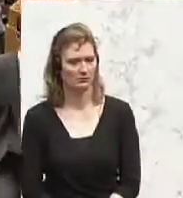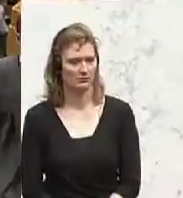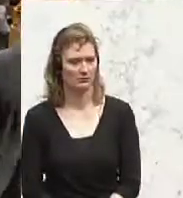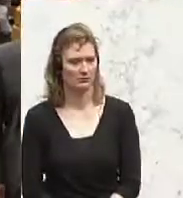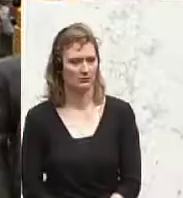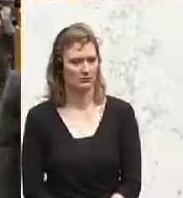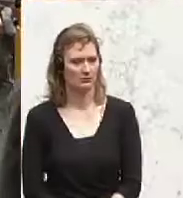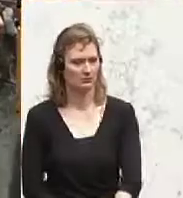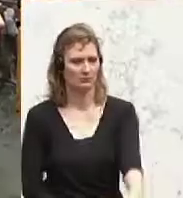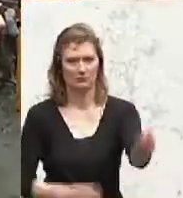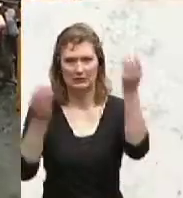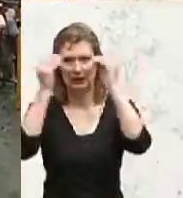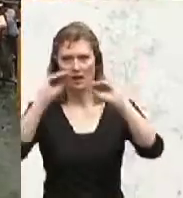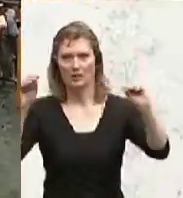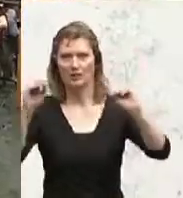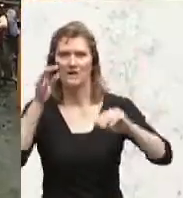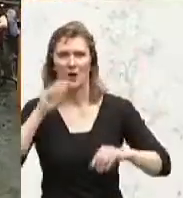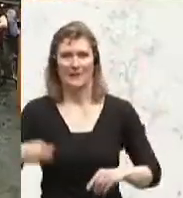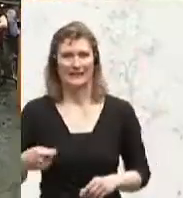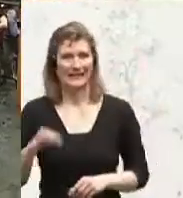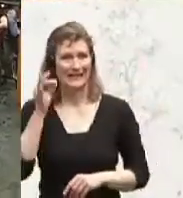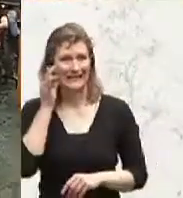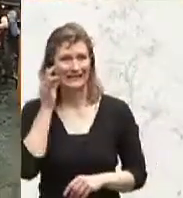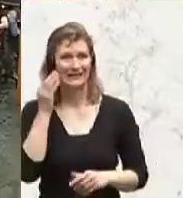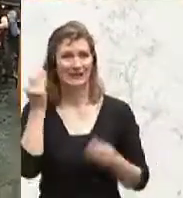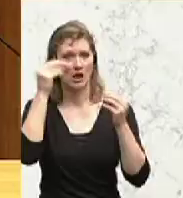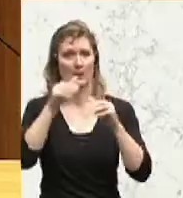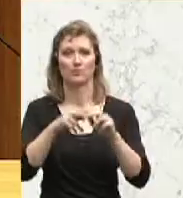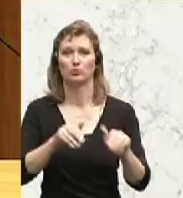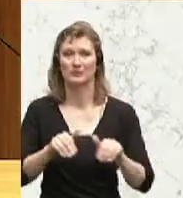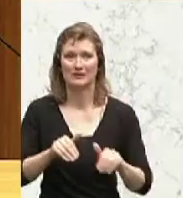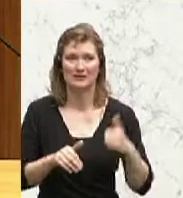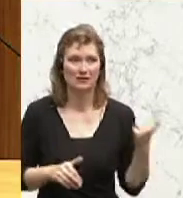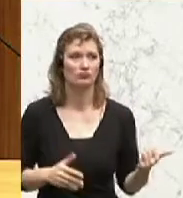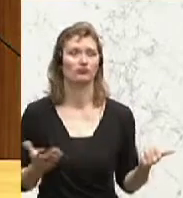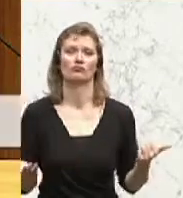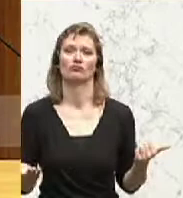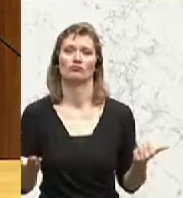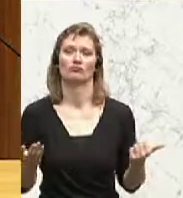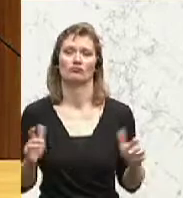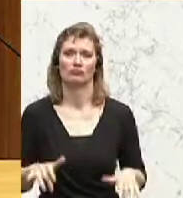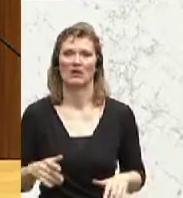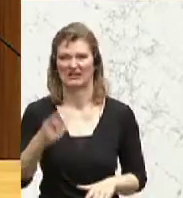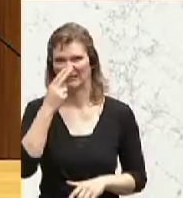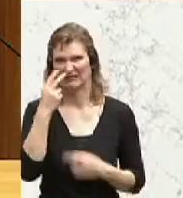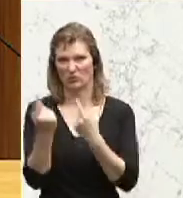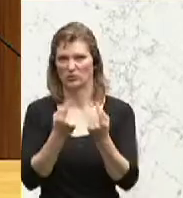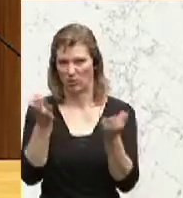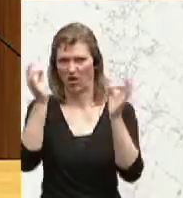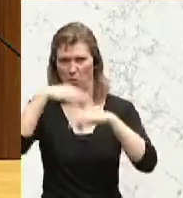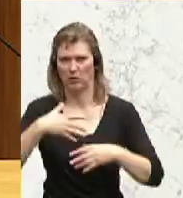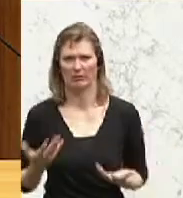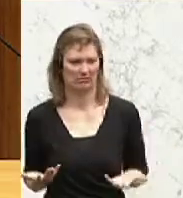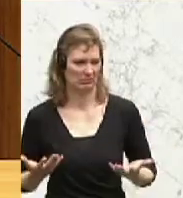Sehr geehrte Frau Präsidentin, sehr geehrter Herr Bundesminister, es ist traurig, dass man bei einer